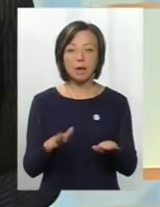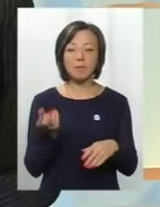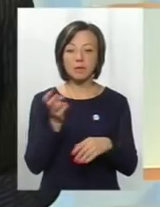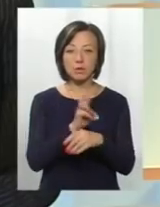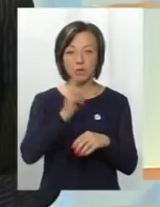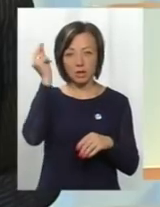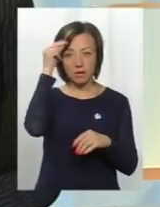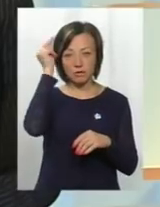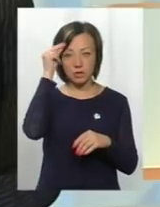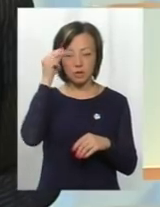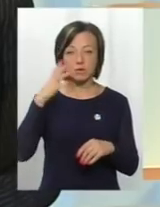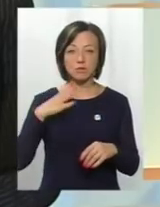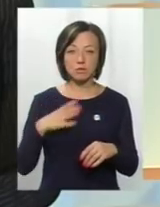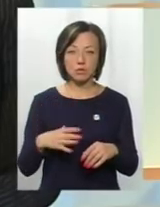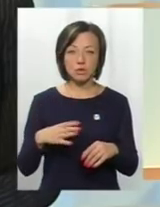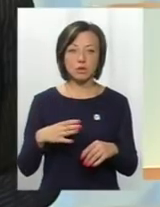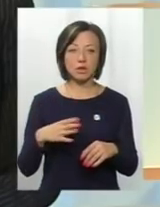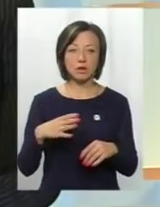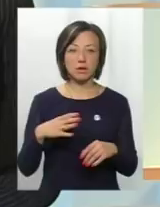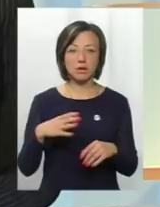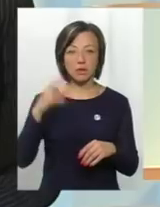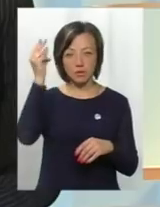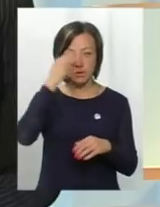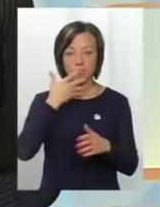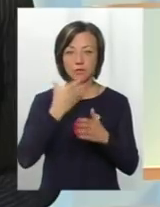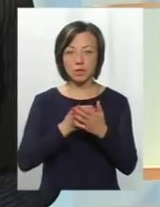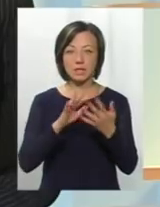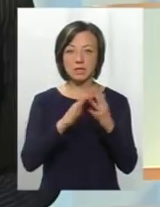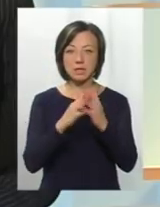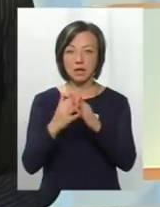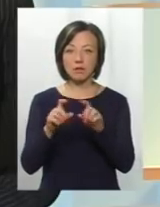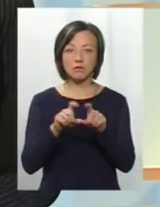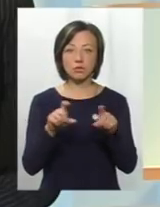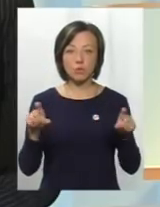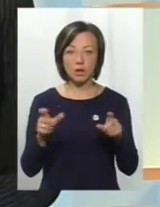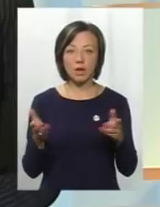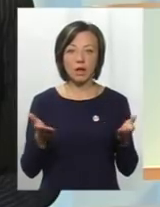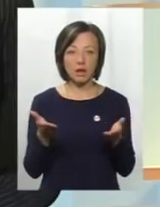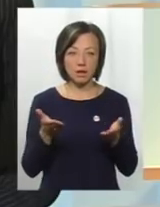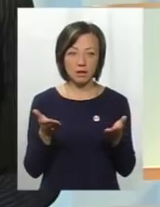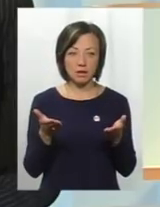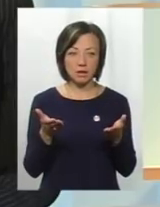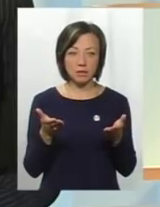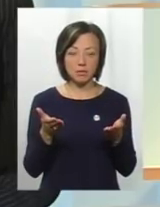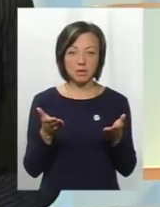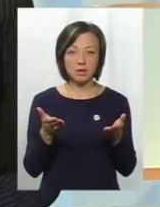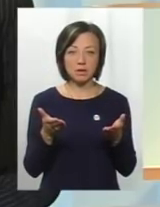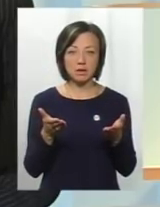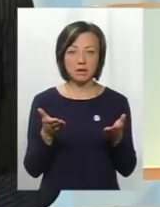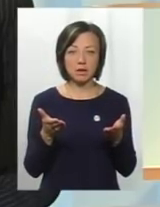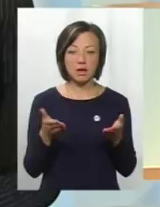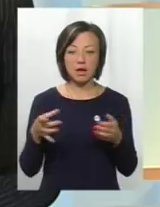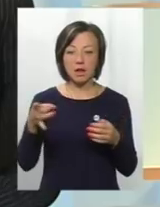навчання, вони змушені піти на навчання у свої села, у ті школи, які за якимось закріплені